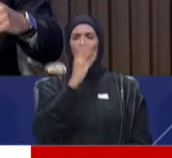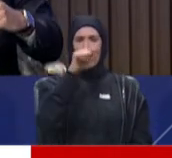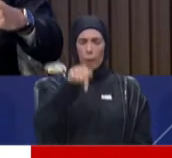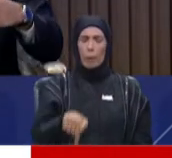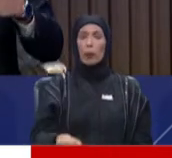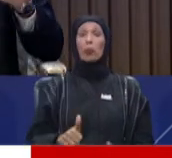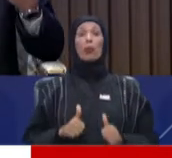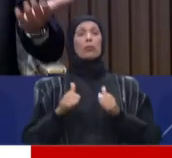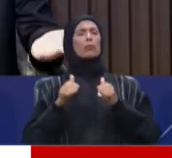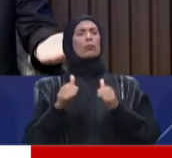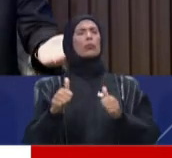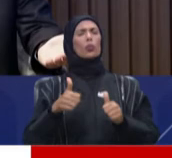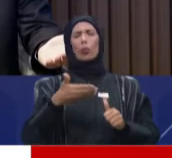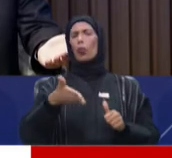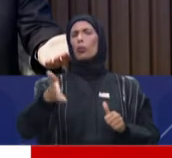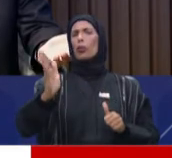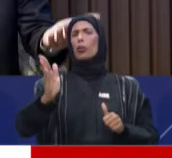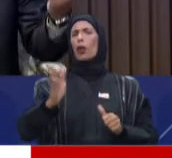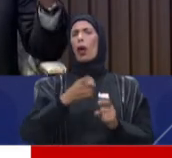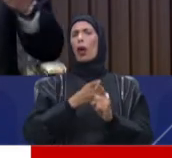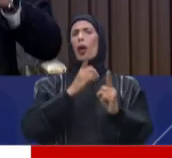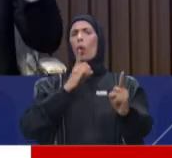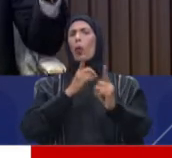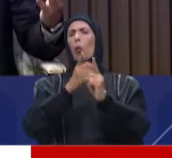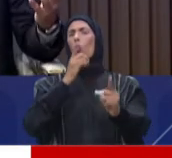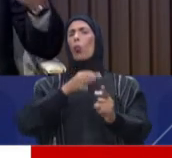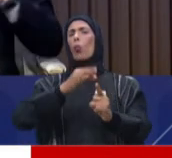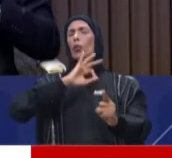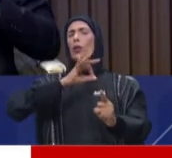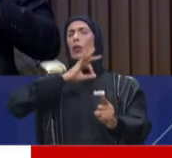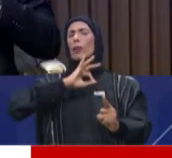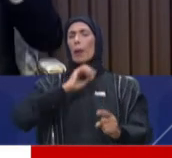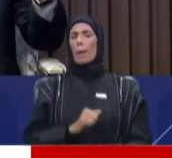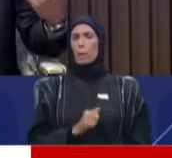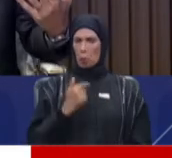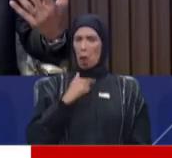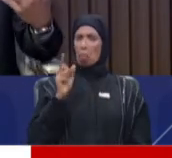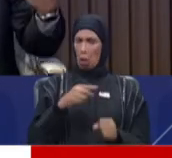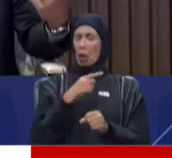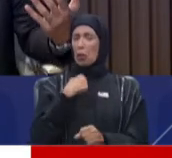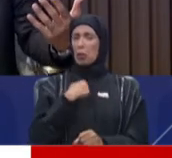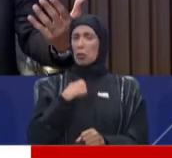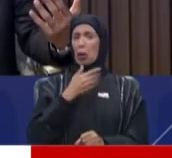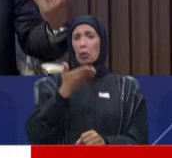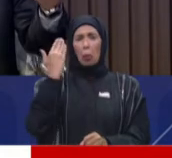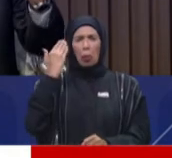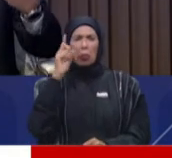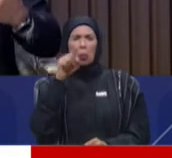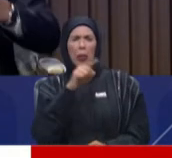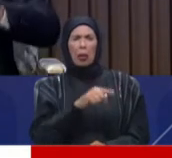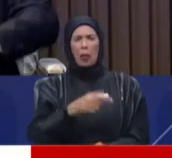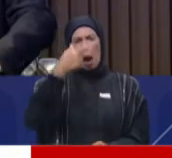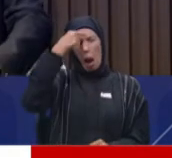تجهز نفسك انك بتعطي المخالطين ما لنك يعني نعطي مثلا مثال انا مثلا قبل يومين حسيت شوية بعرض